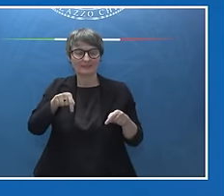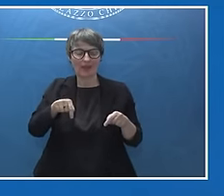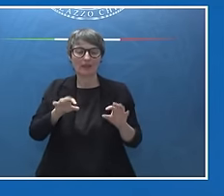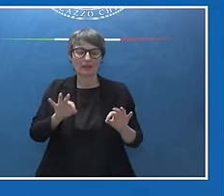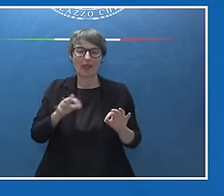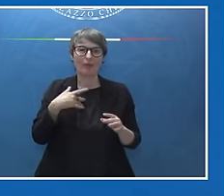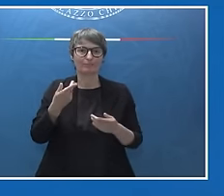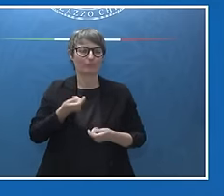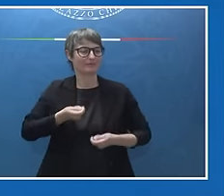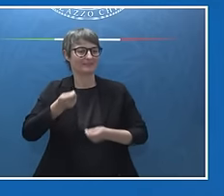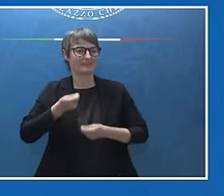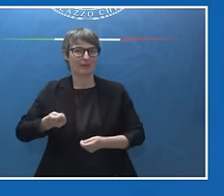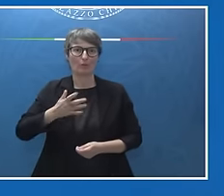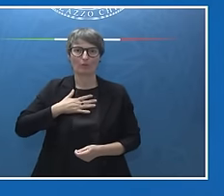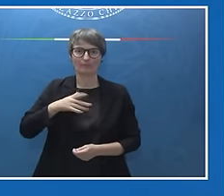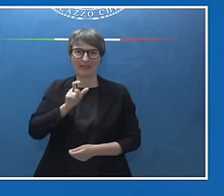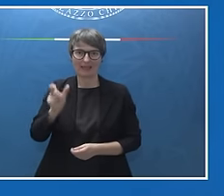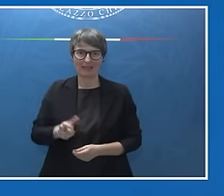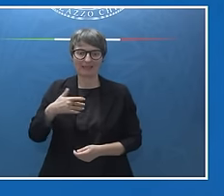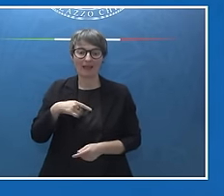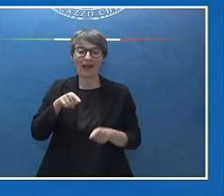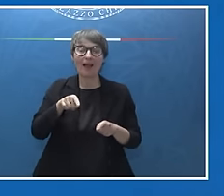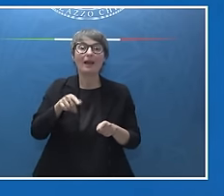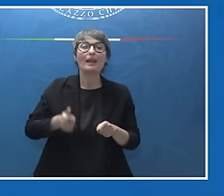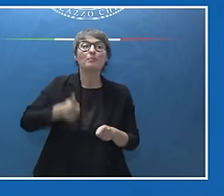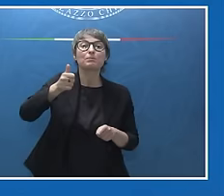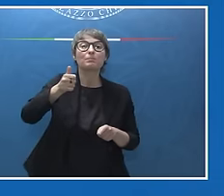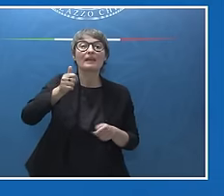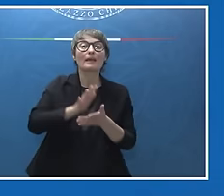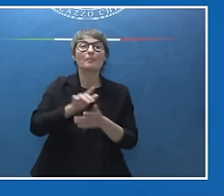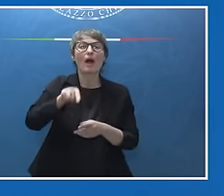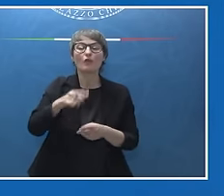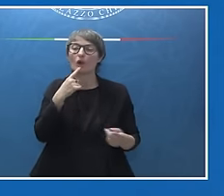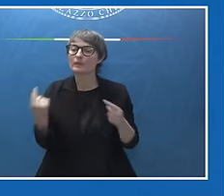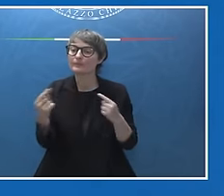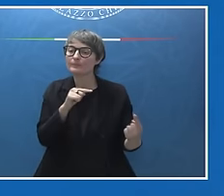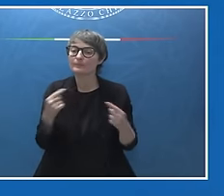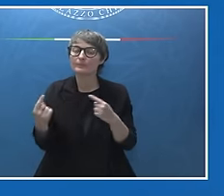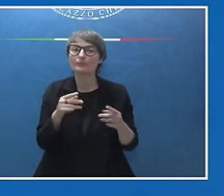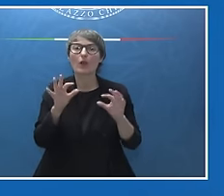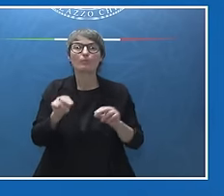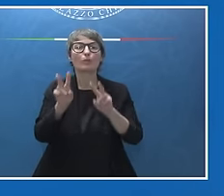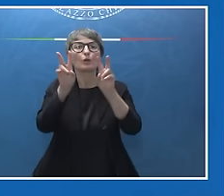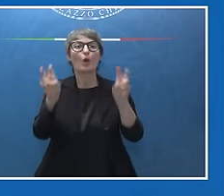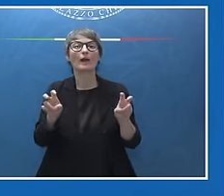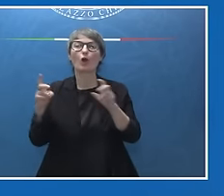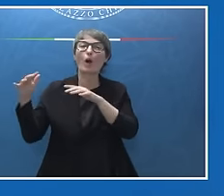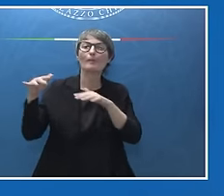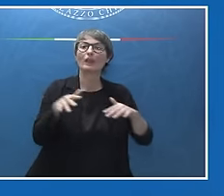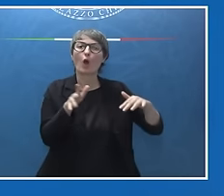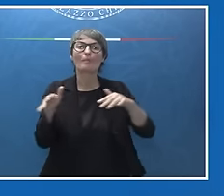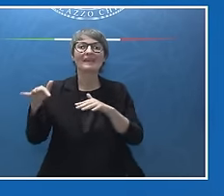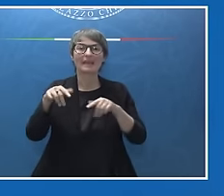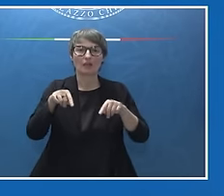per la prima volta nella sua storia ha parlato anche di governo dei flussi migratori. Nella dichiarazione finale viene